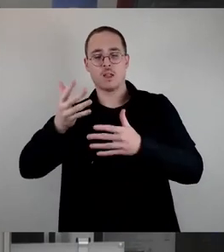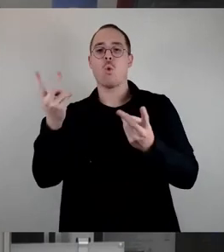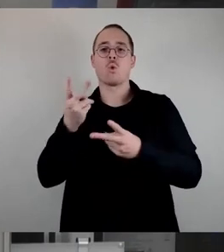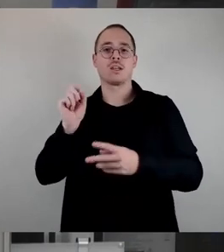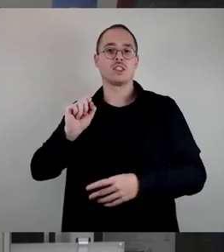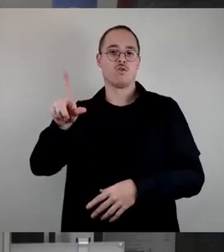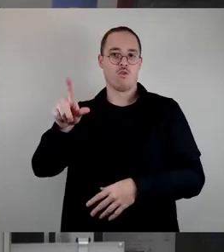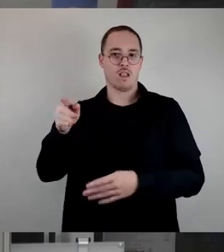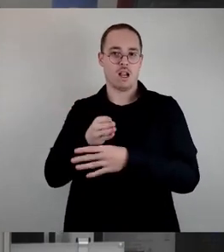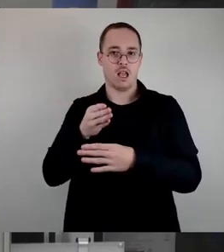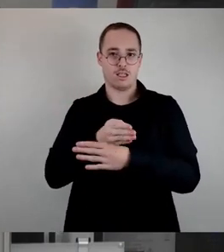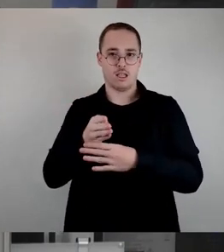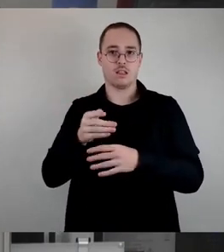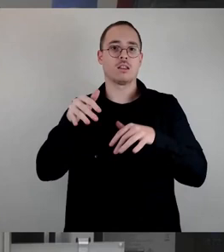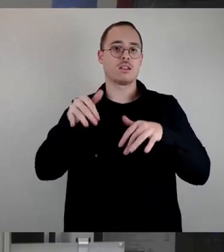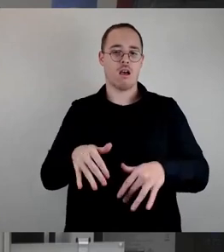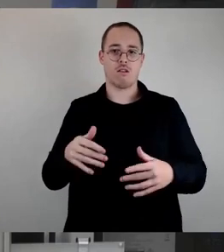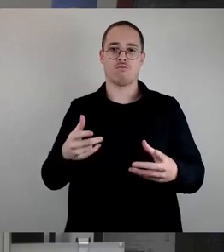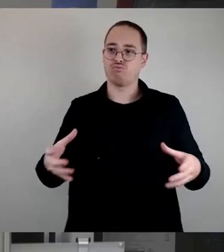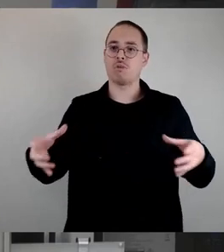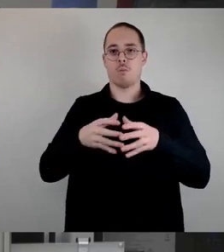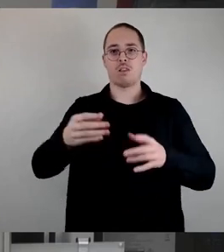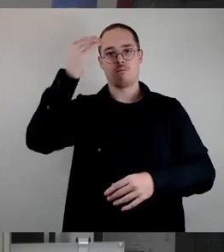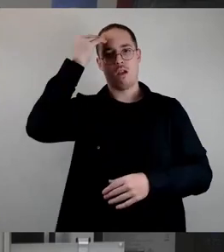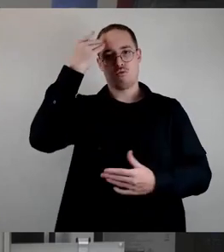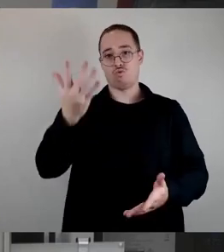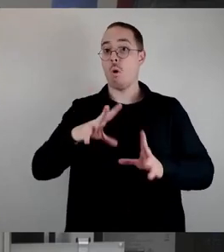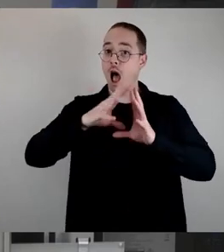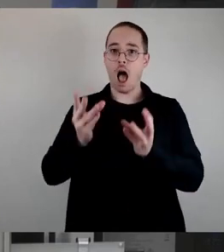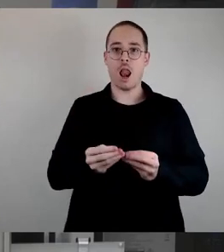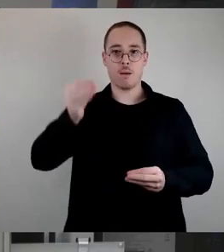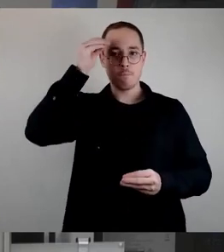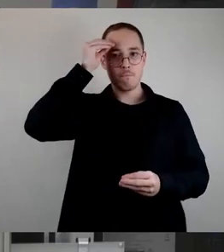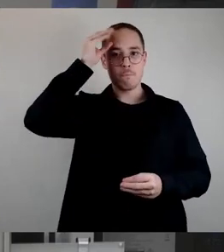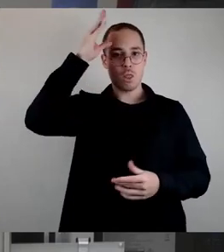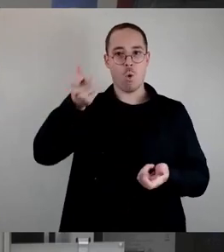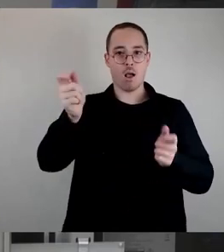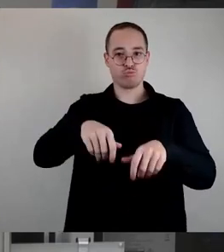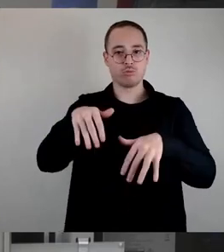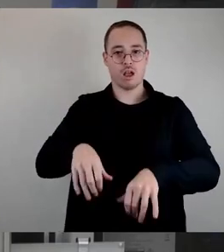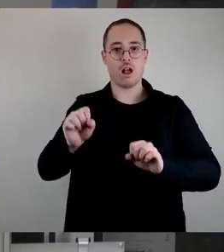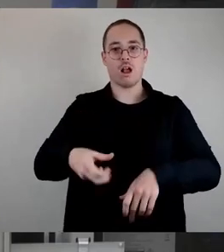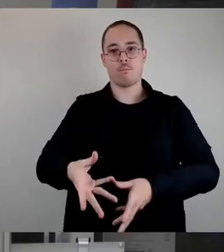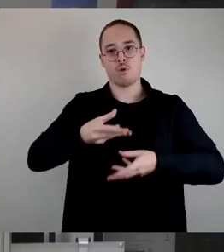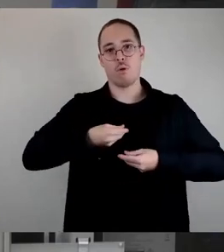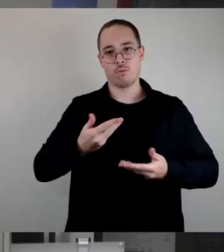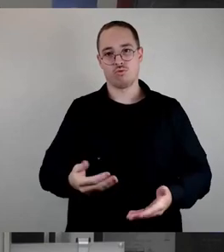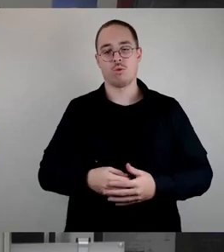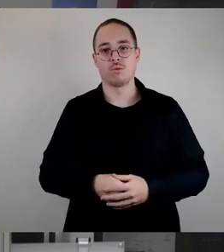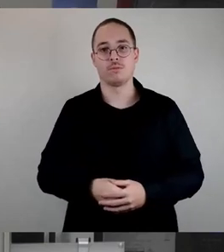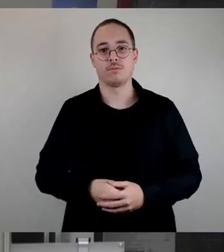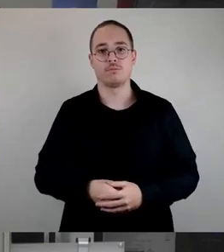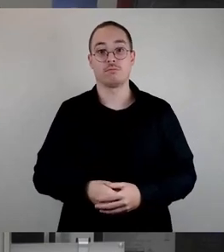Bildungsabschlüsse möglich. Die Gemeinschaftsschule ermöglicht Chancengleichheit und soziales Miteinander. Und hier sollen und können junge Menschen